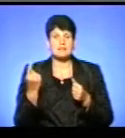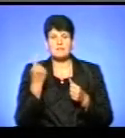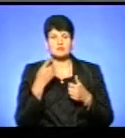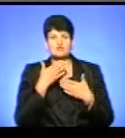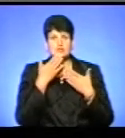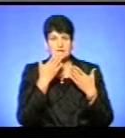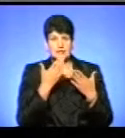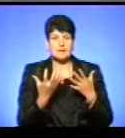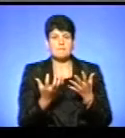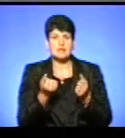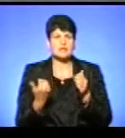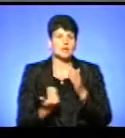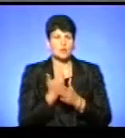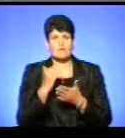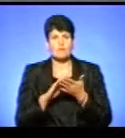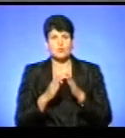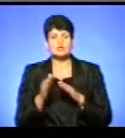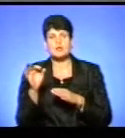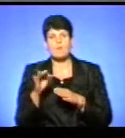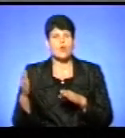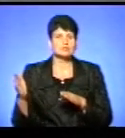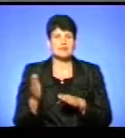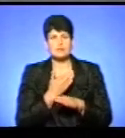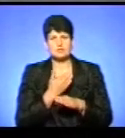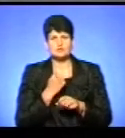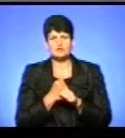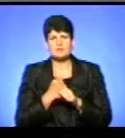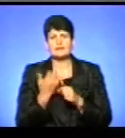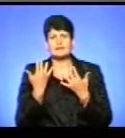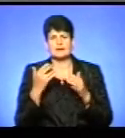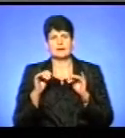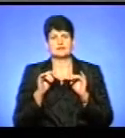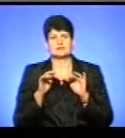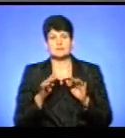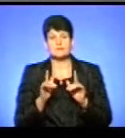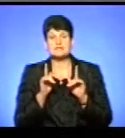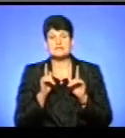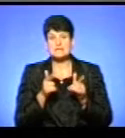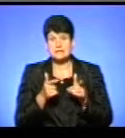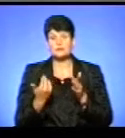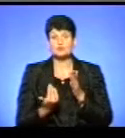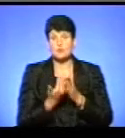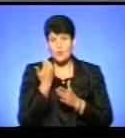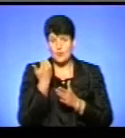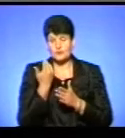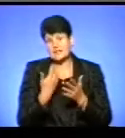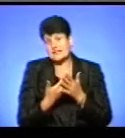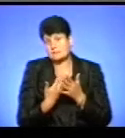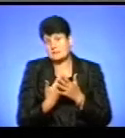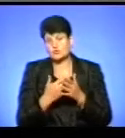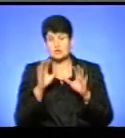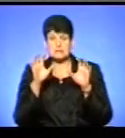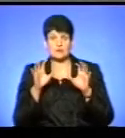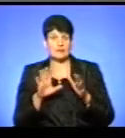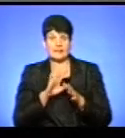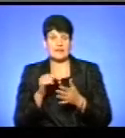читання, прийняла нове положення про демонтаж і здійснила кілька заходів з демонтажу згідно нового, нібито, закону, який ще